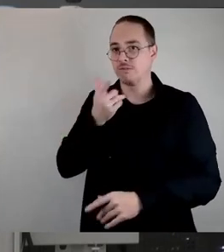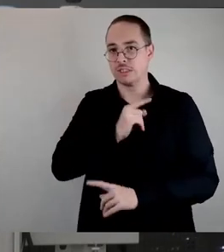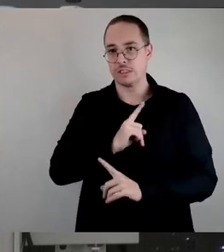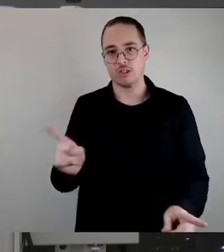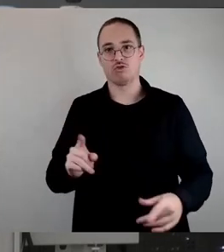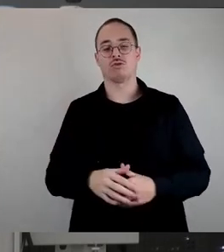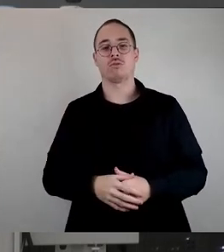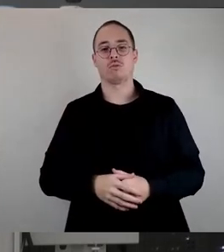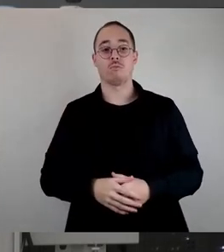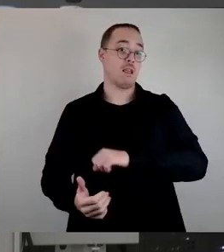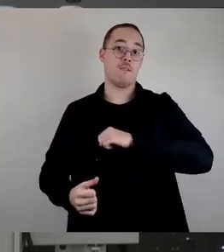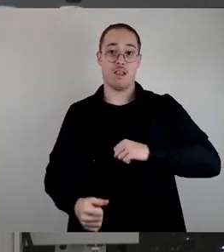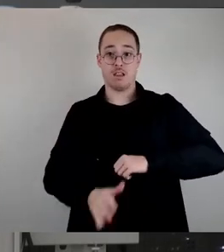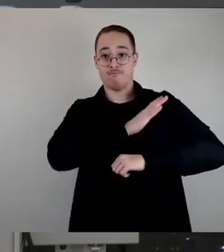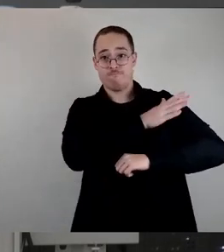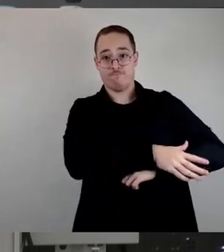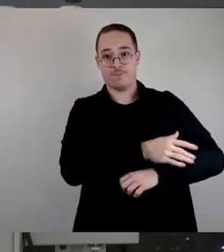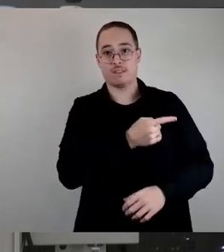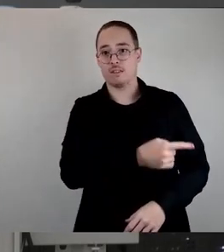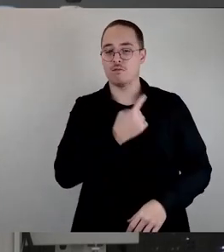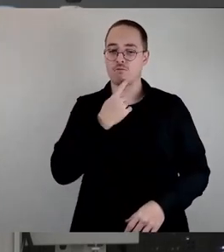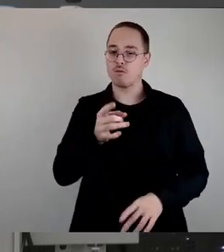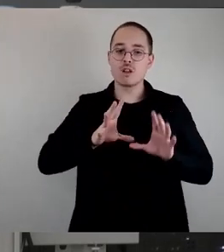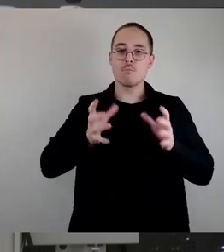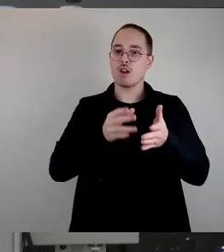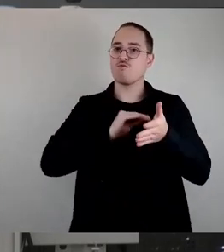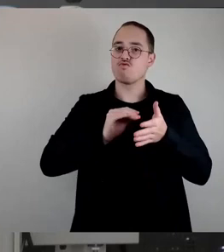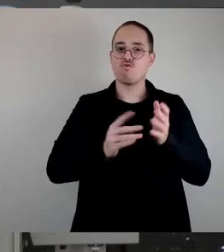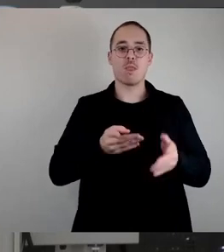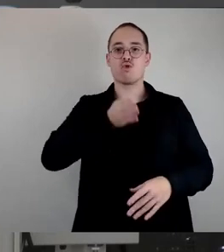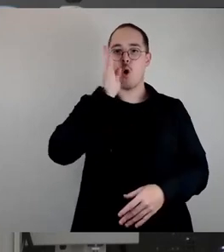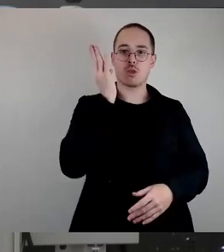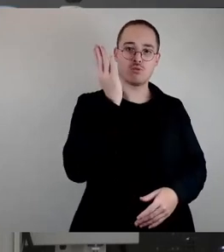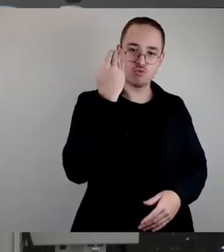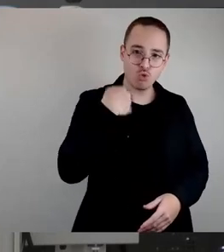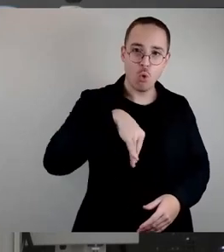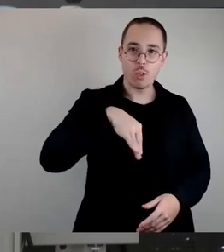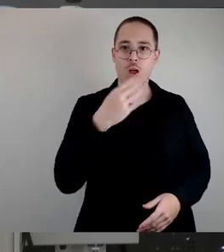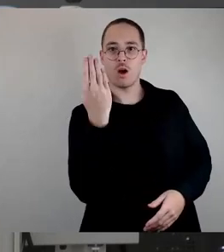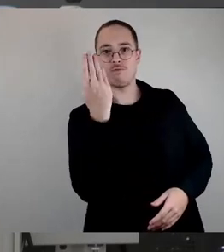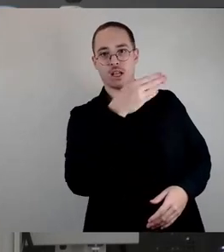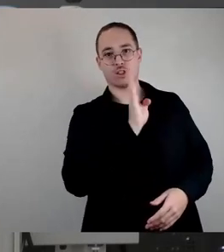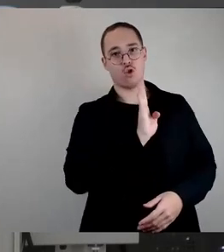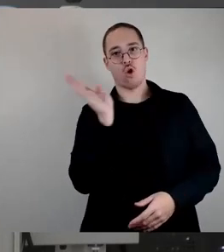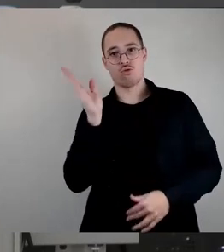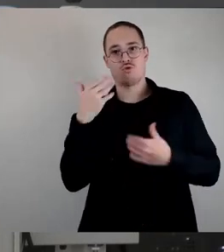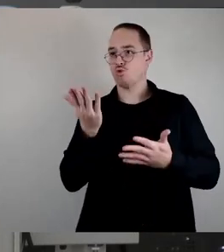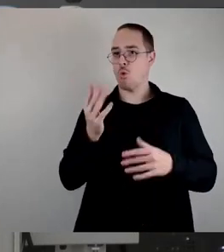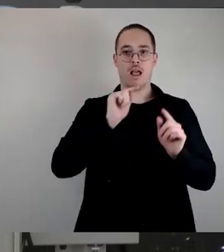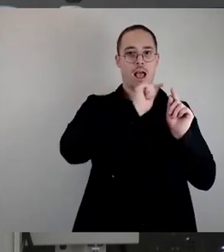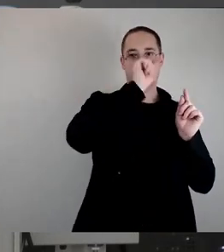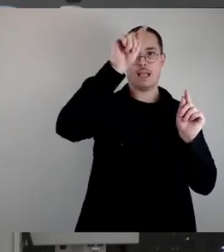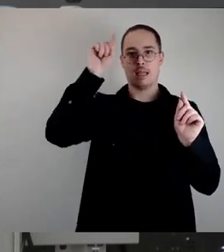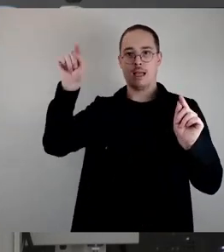in jeder Richtung Nord, Süd, West, Ost muss es eine geben, damit die Wege auch nicht zu weit werden. Denn